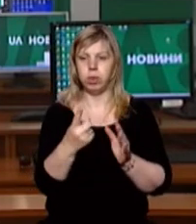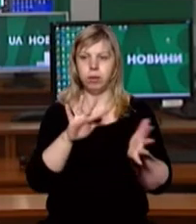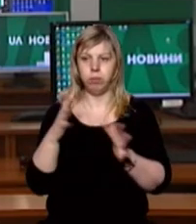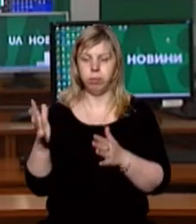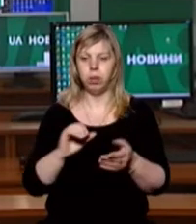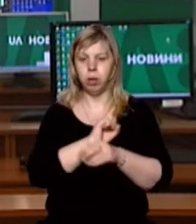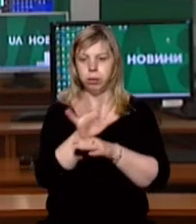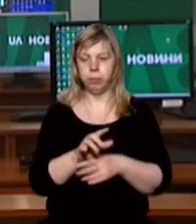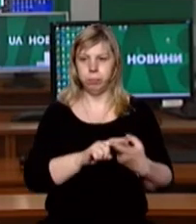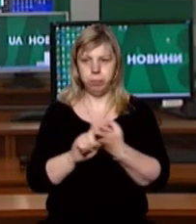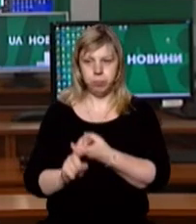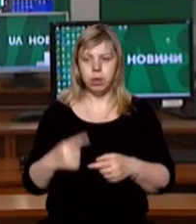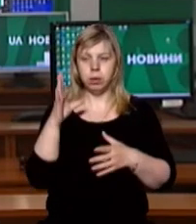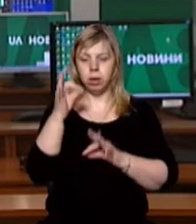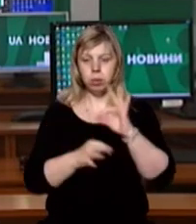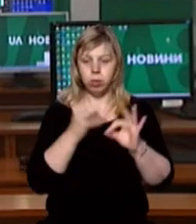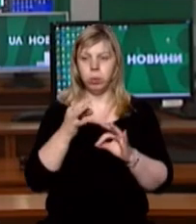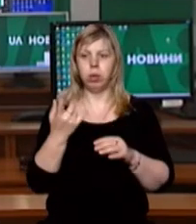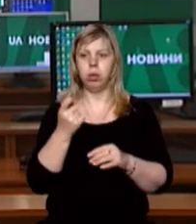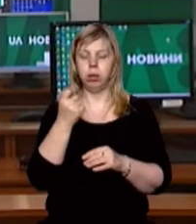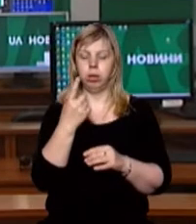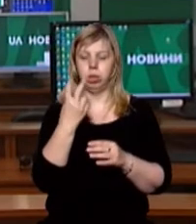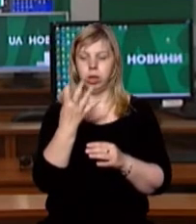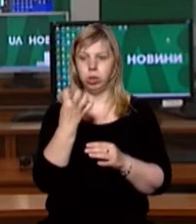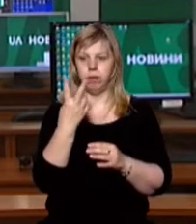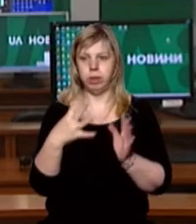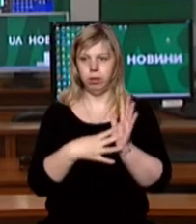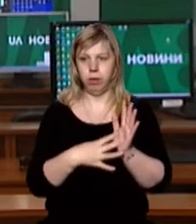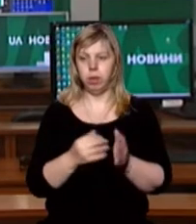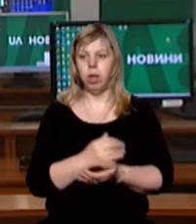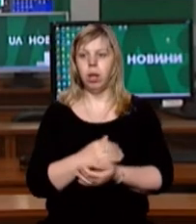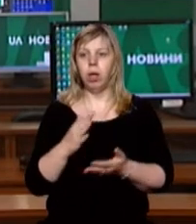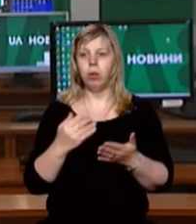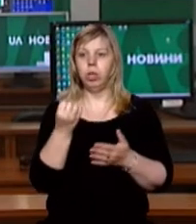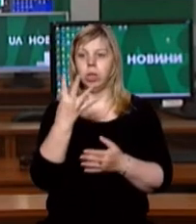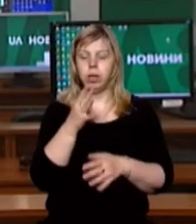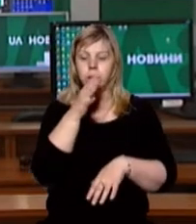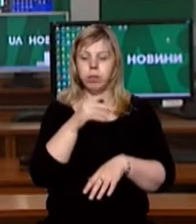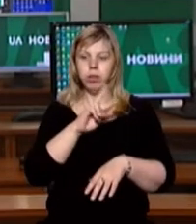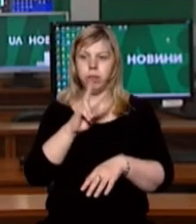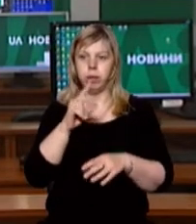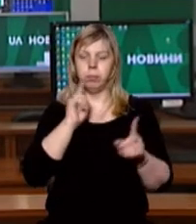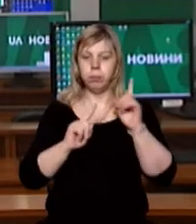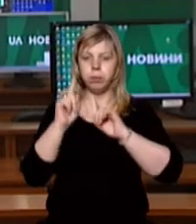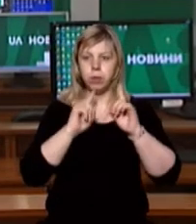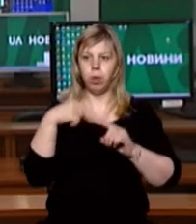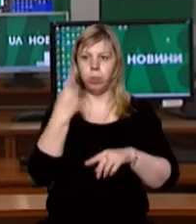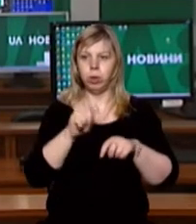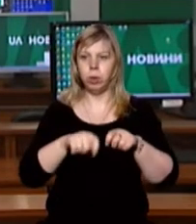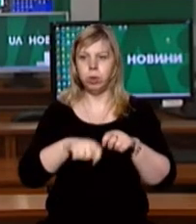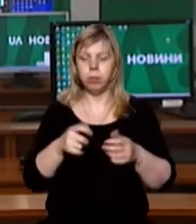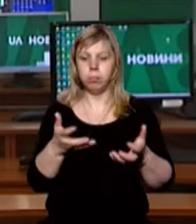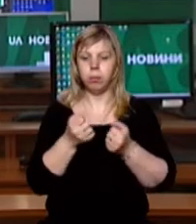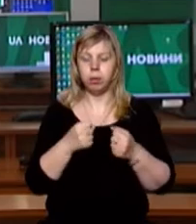випадків COVID-19. За добу нових – 429. О 14-й годині заплановане засідання обласної комісії з